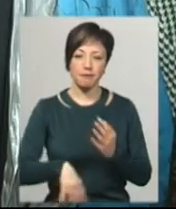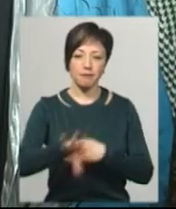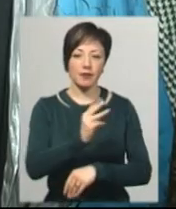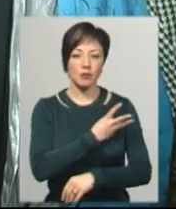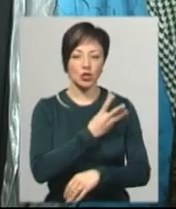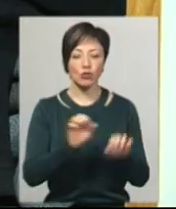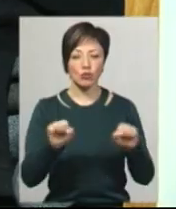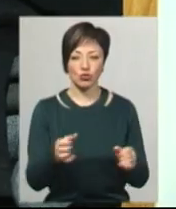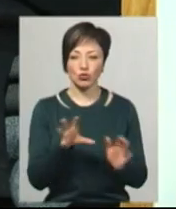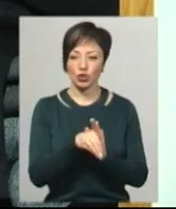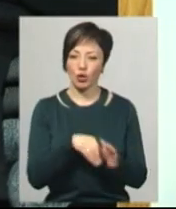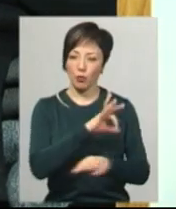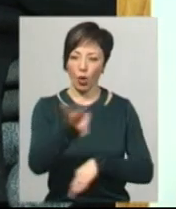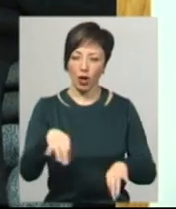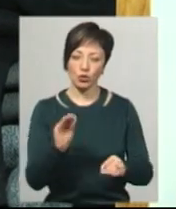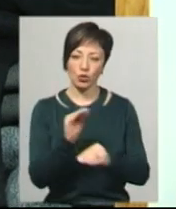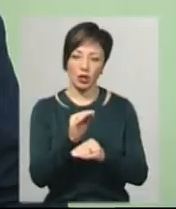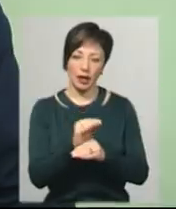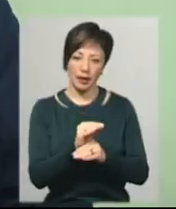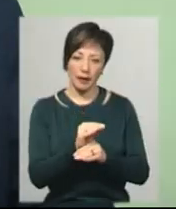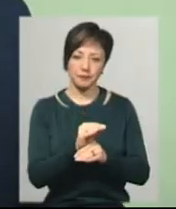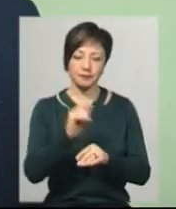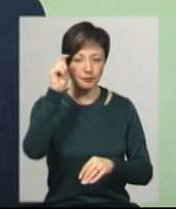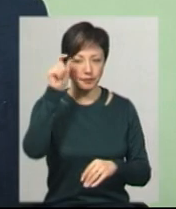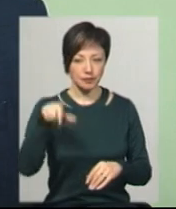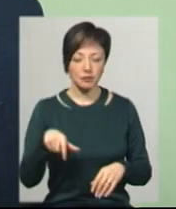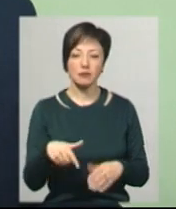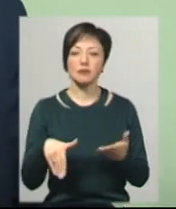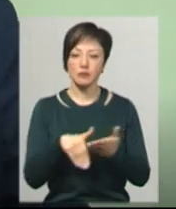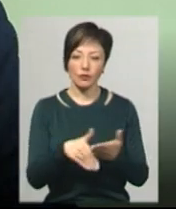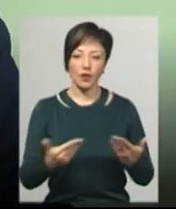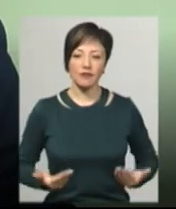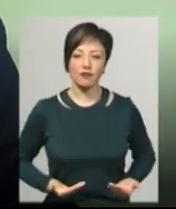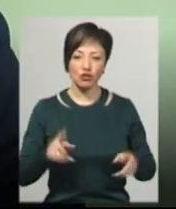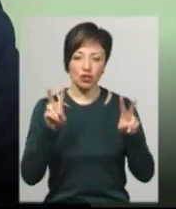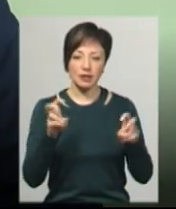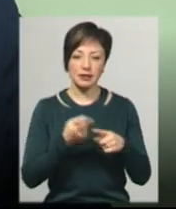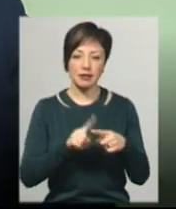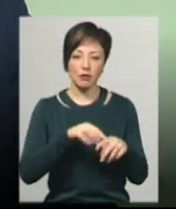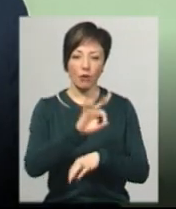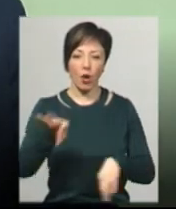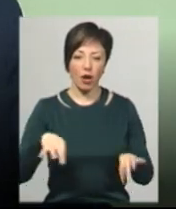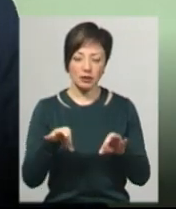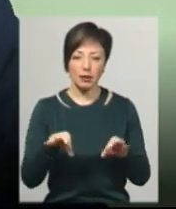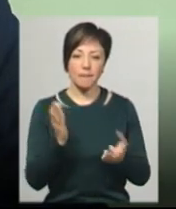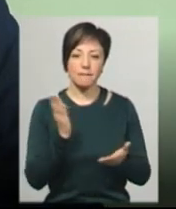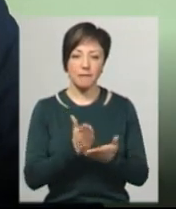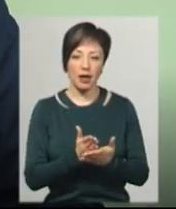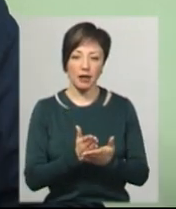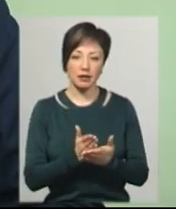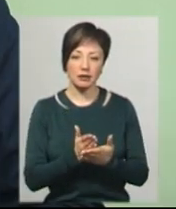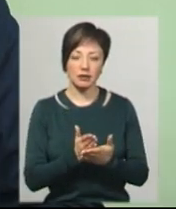бажаючі можуть долучитись до проєкту, додає Андрій Андрійчук. Допоможемо вижити цей проєкт, він має